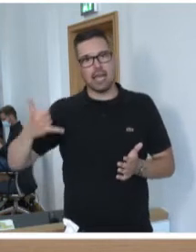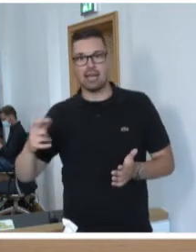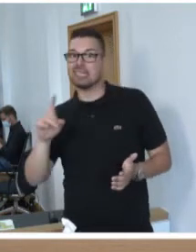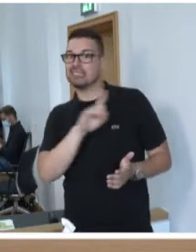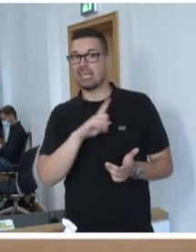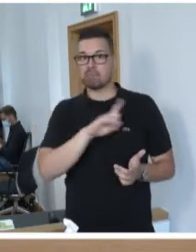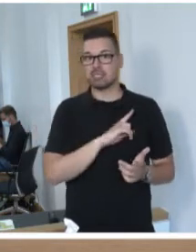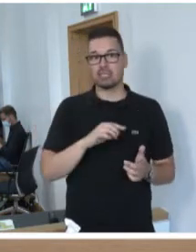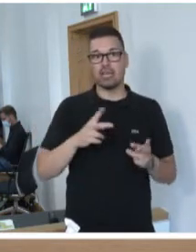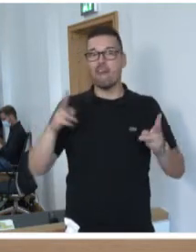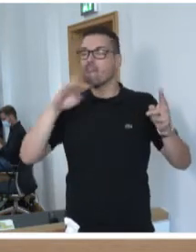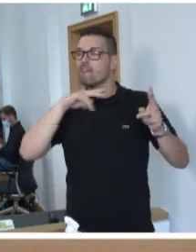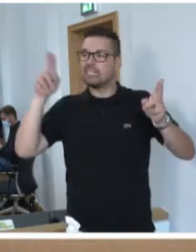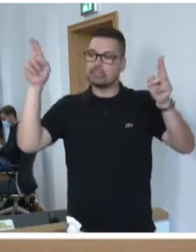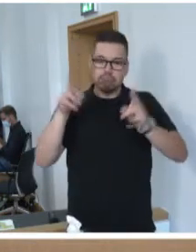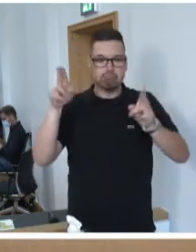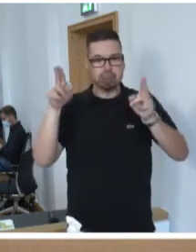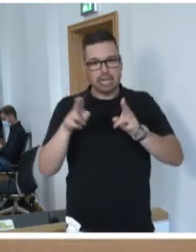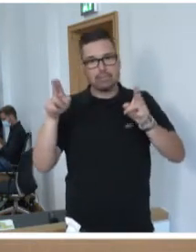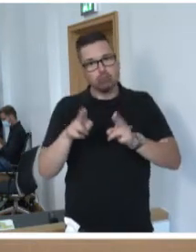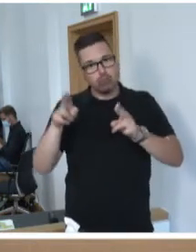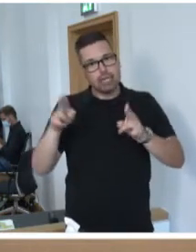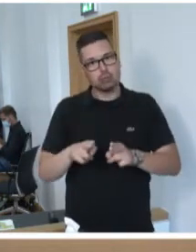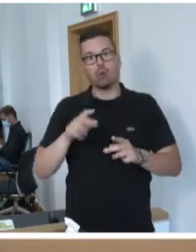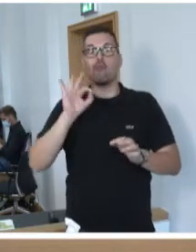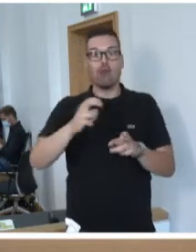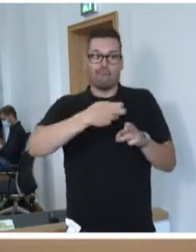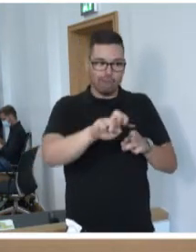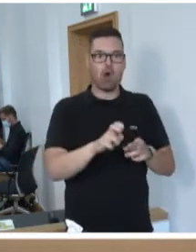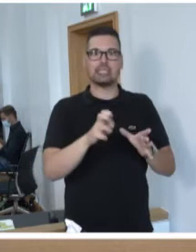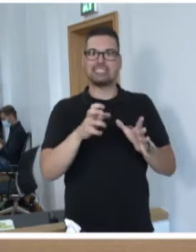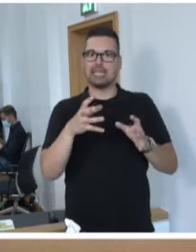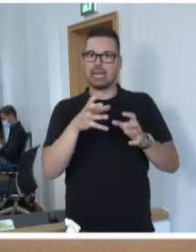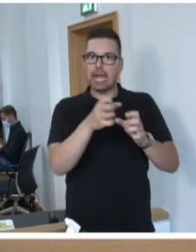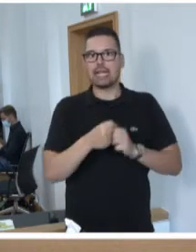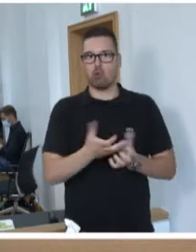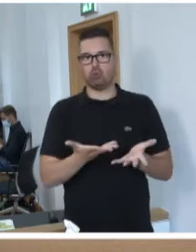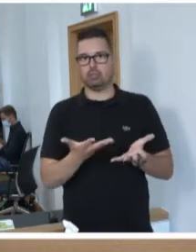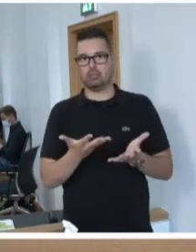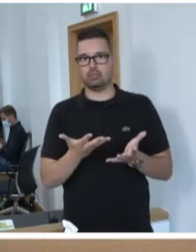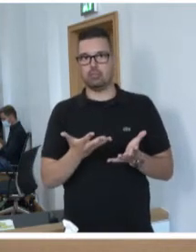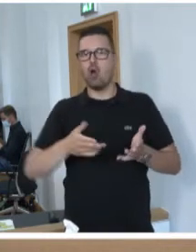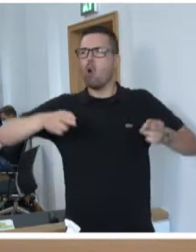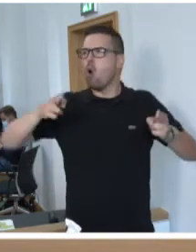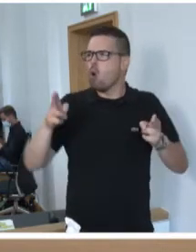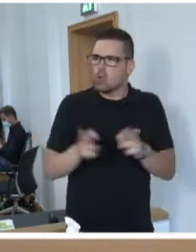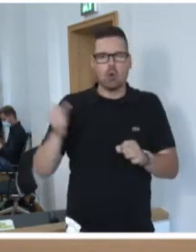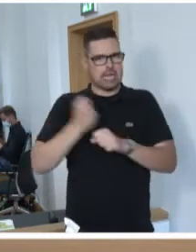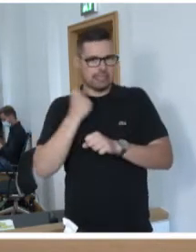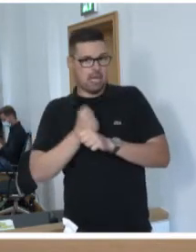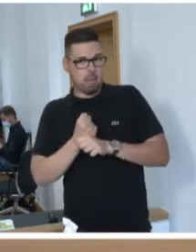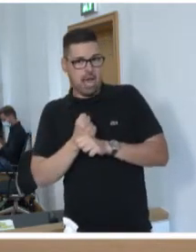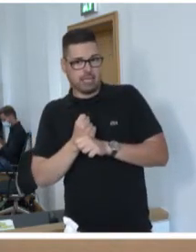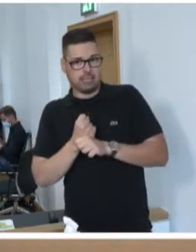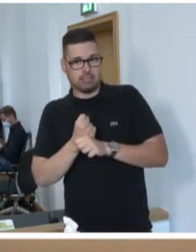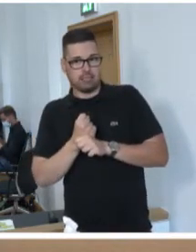massive Einschnitte in Kauf genommen, um das Fortwerk zu retten. Sie haben Kurzarbeit in Kauf